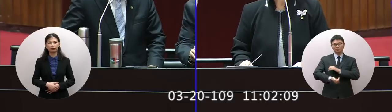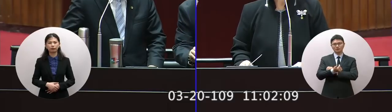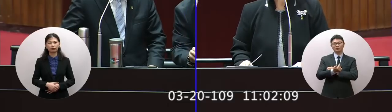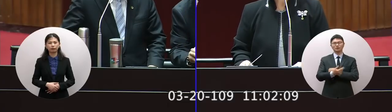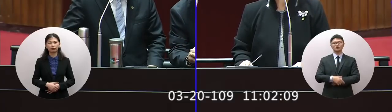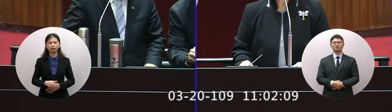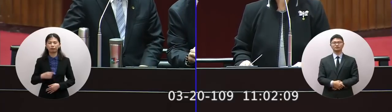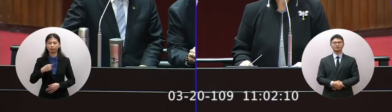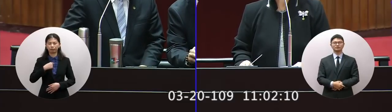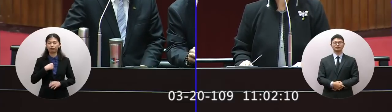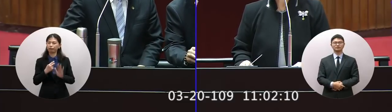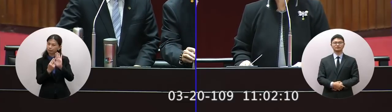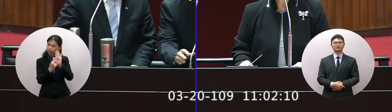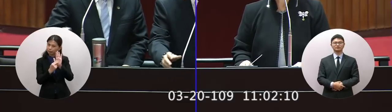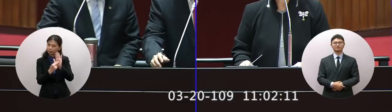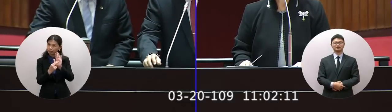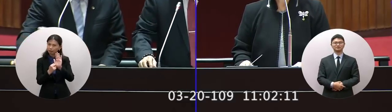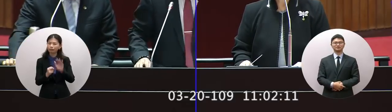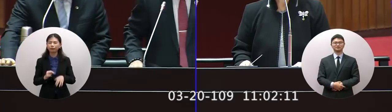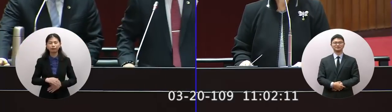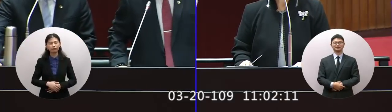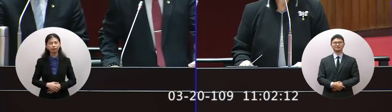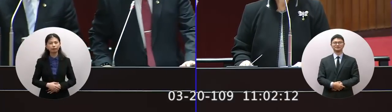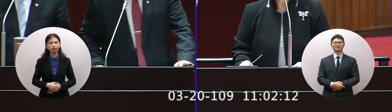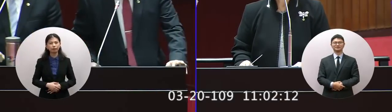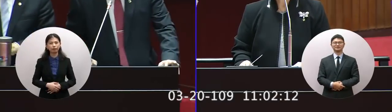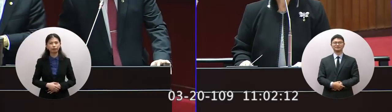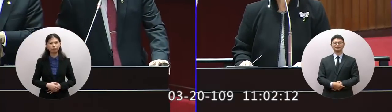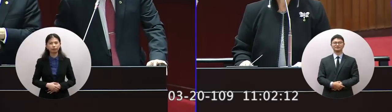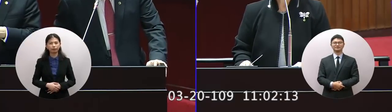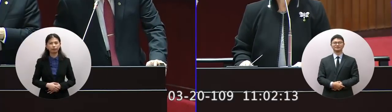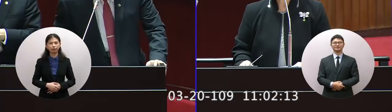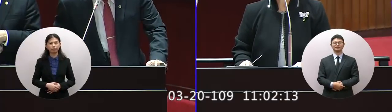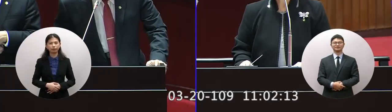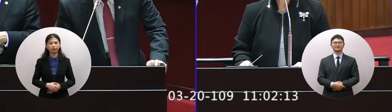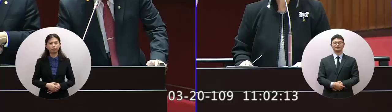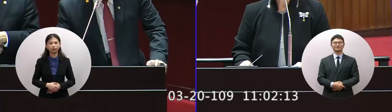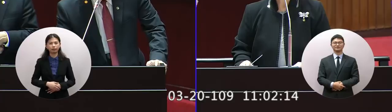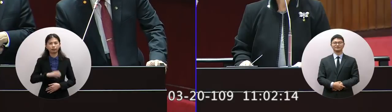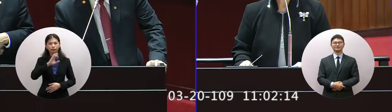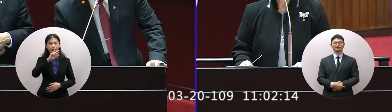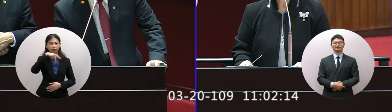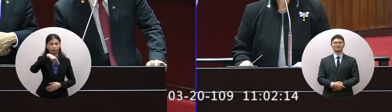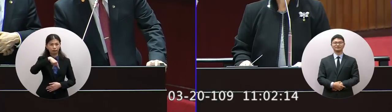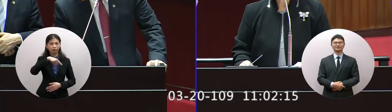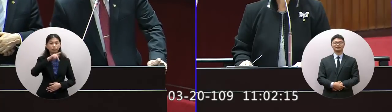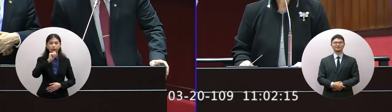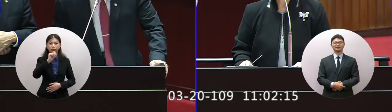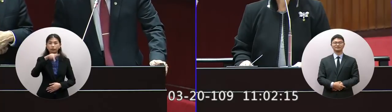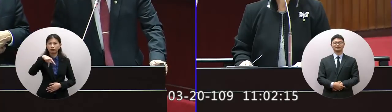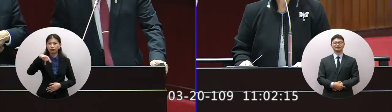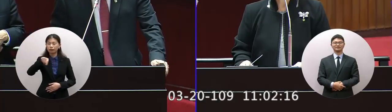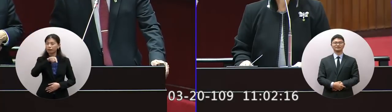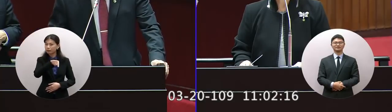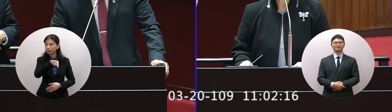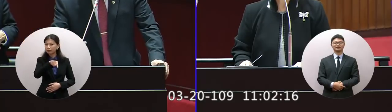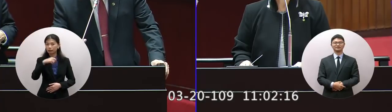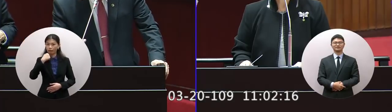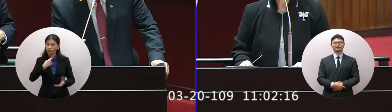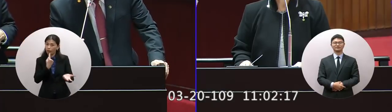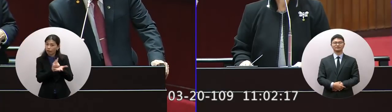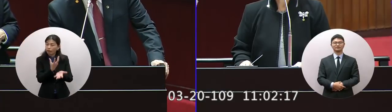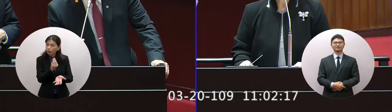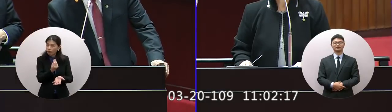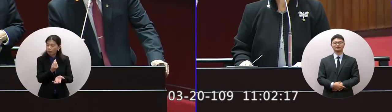這裡我來跟委員報告這個CPTPP這個問題目前